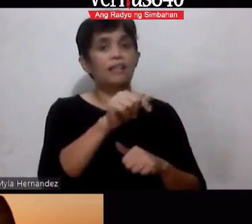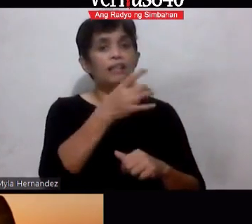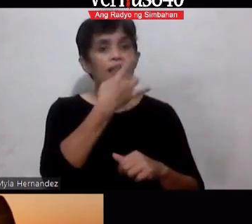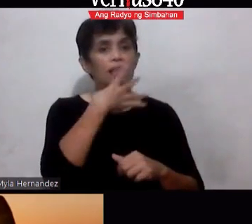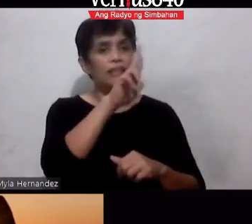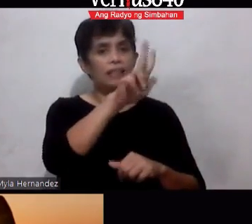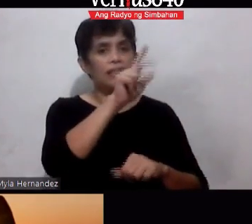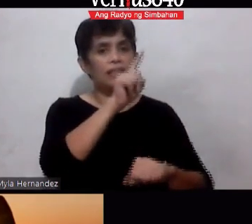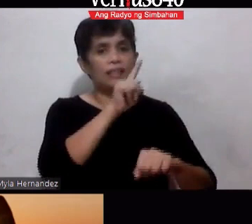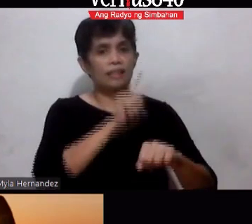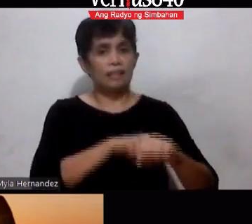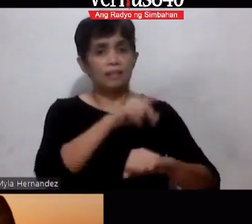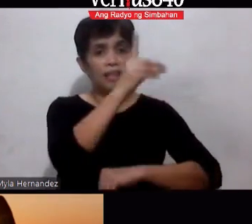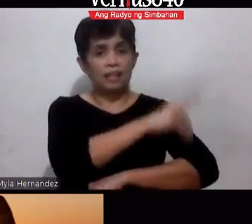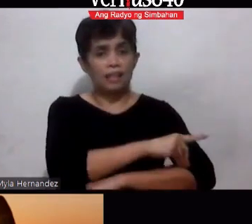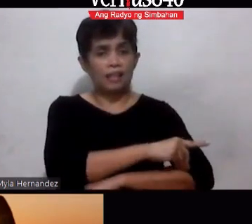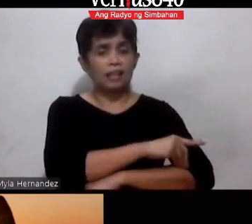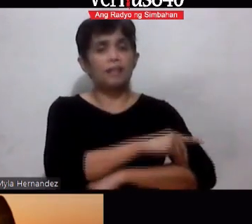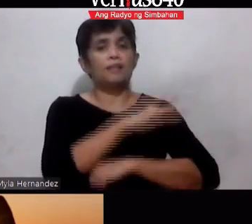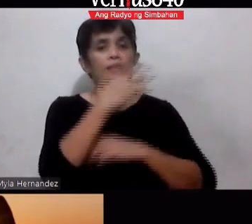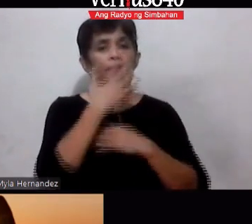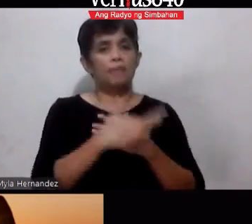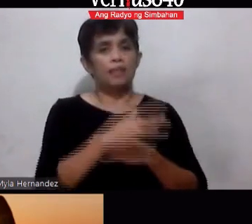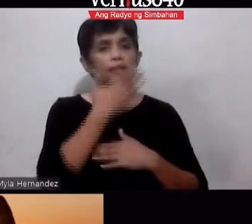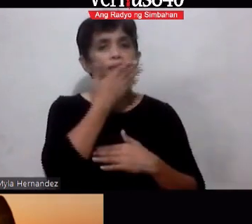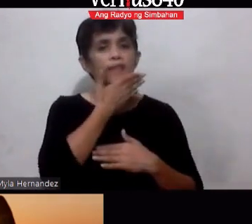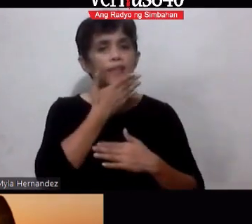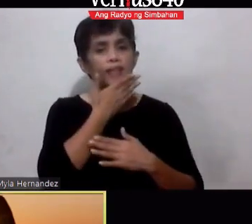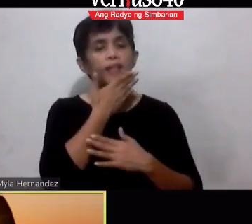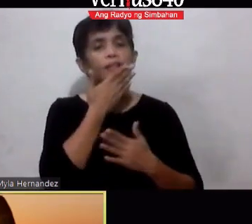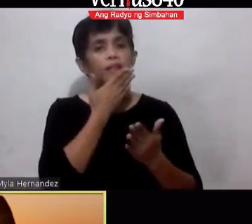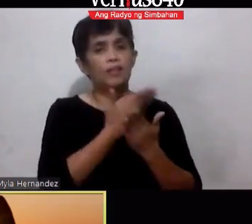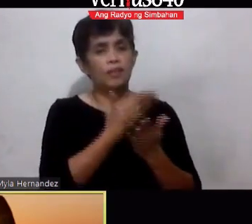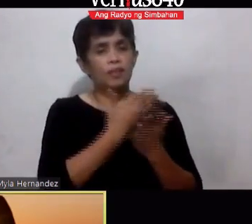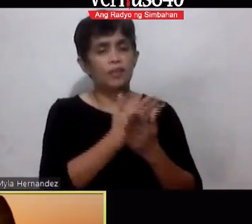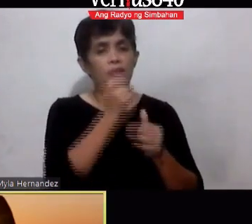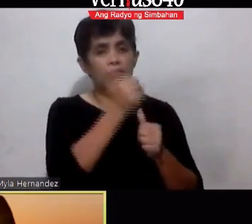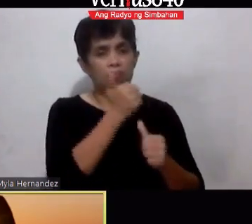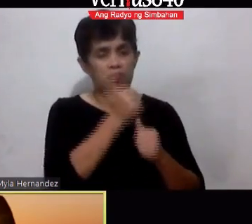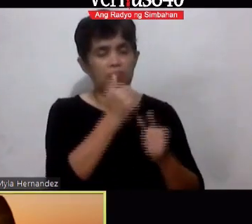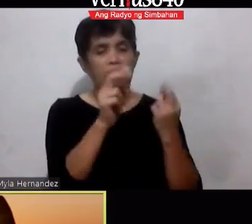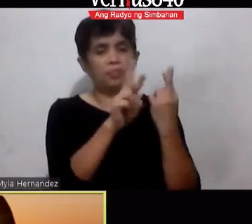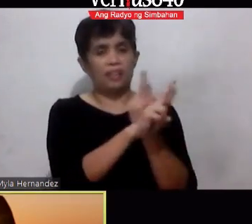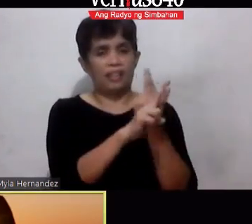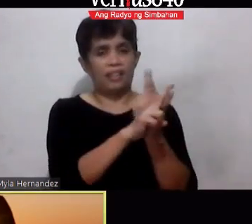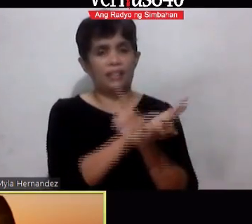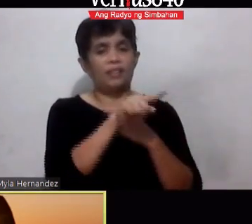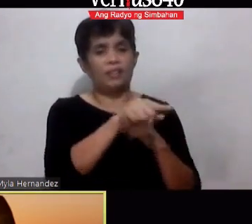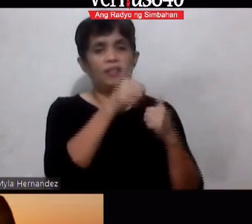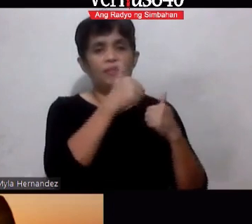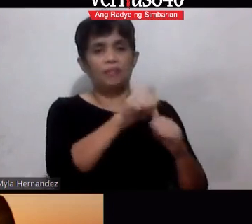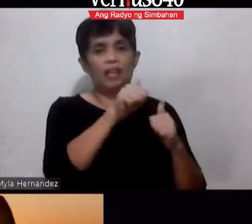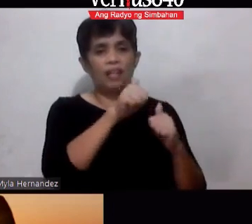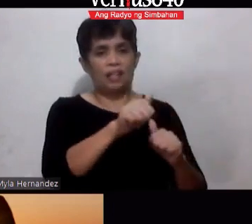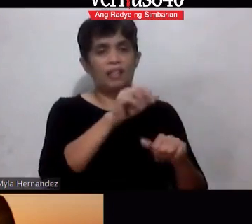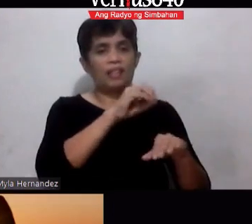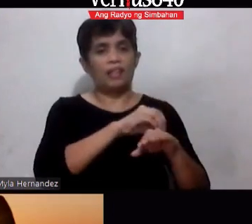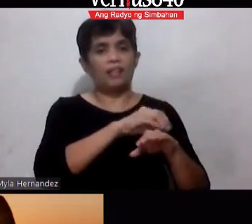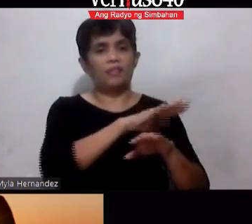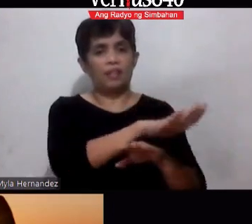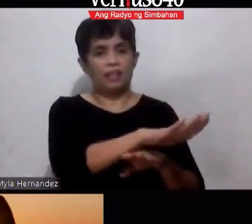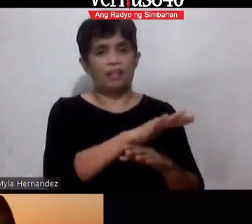blood sugar niya gumanda yung pagbawas niya naging regular yan yung pagsunod sa payo talaga